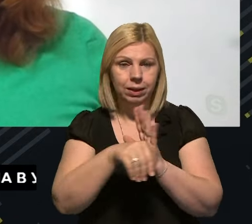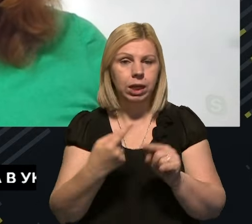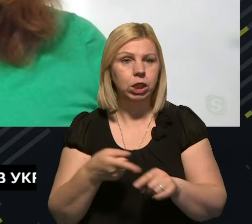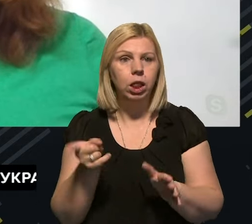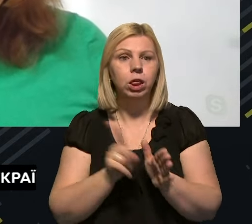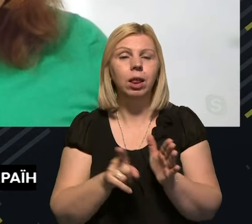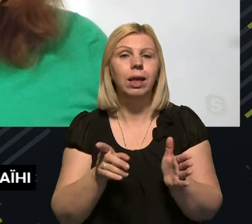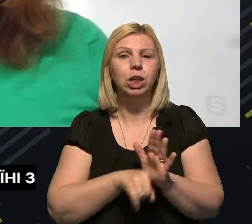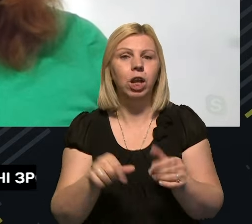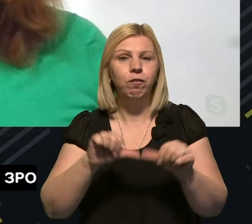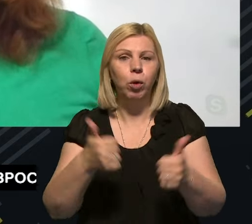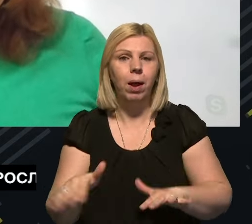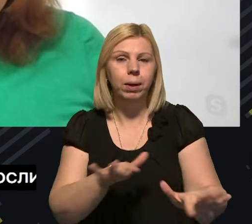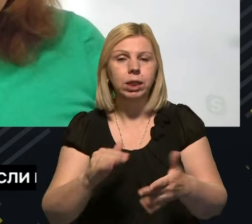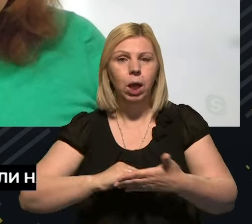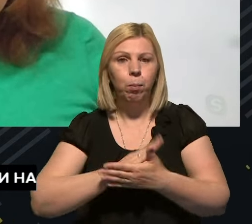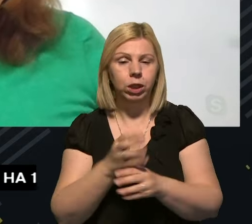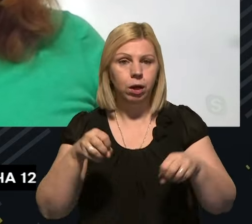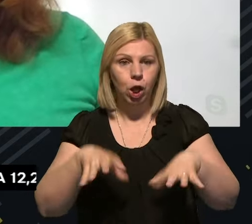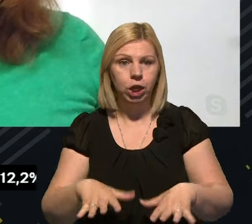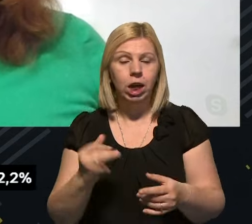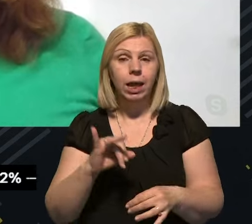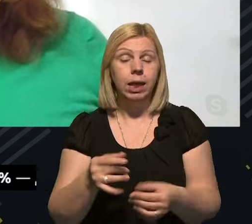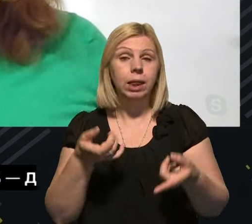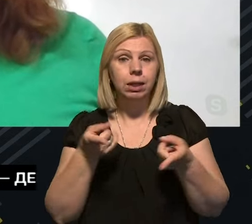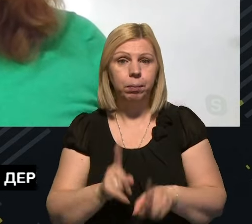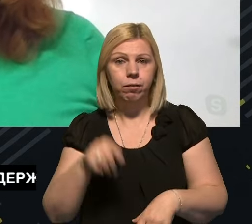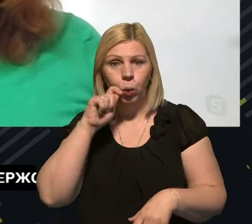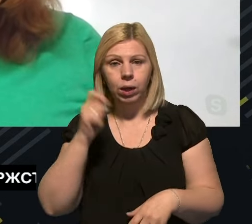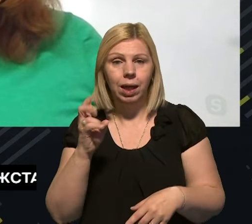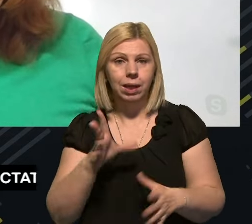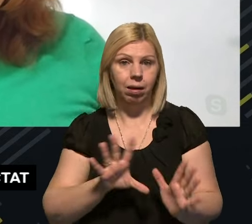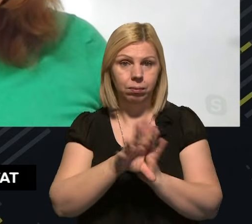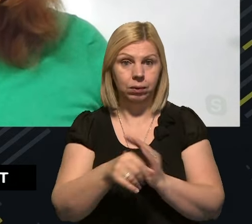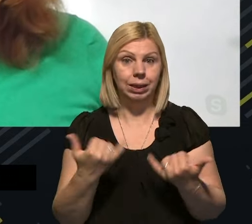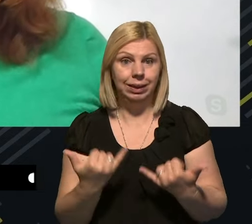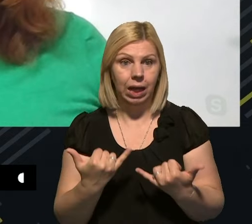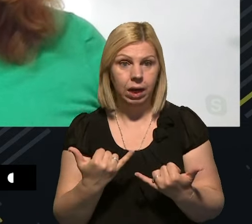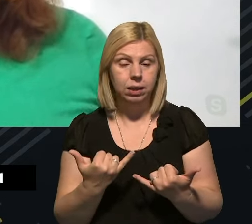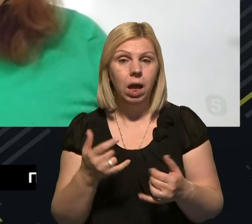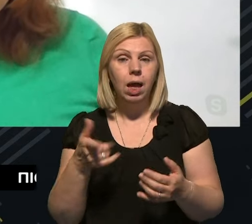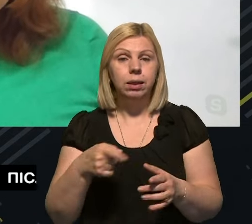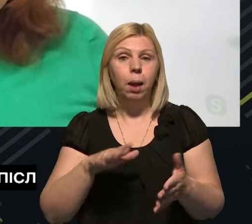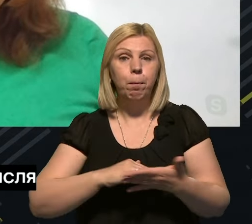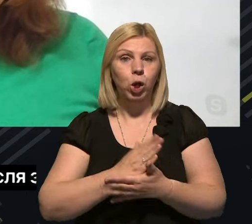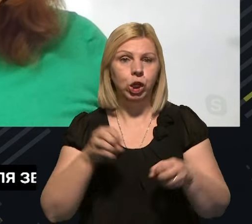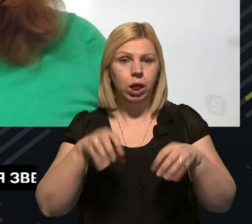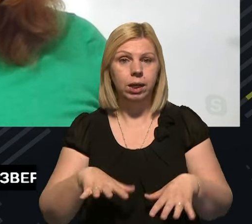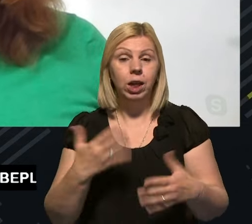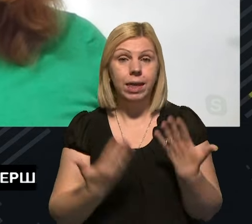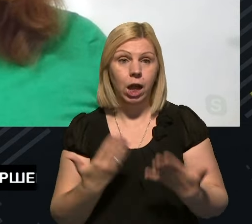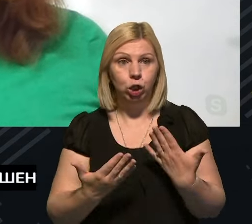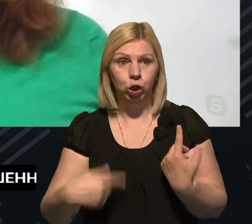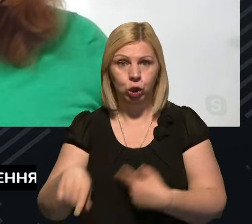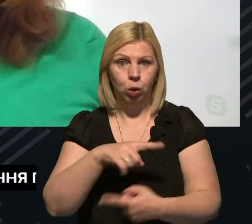лише формальний процес, політичне рішення. І, насправді, Україна, як інтегрує це зараз, то це є політичне рішення. Бо якщо